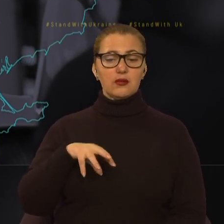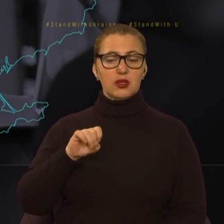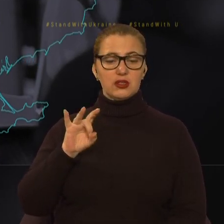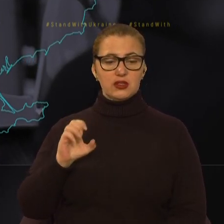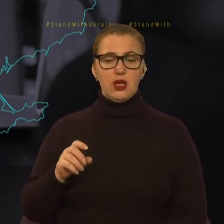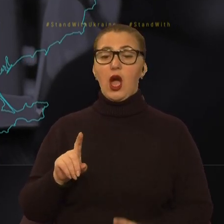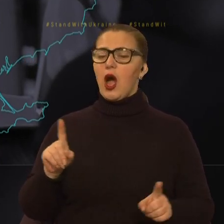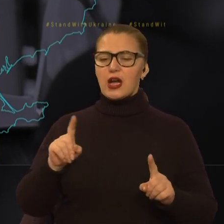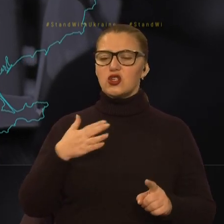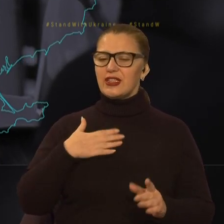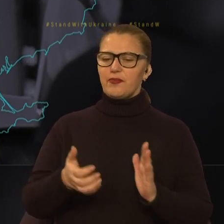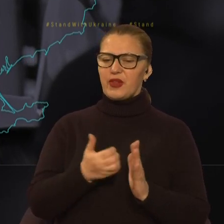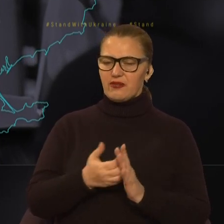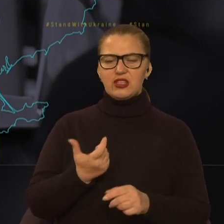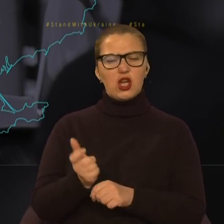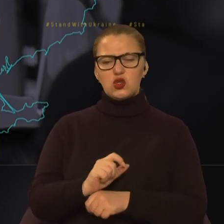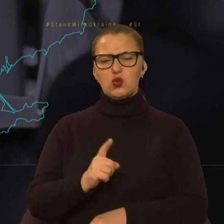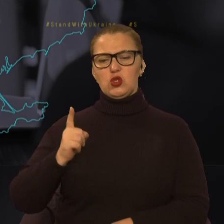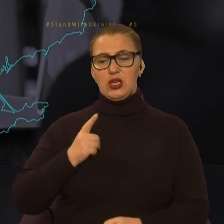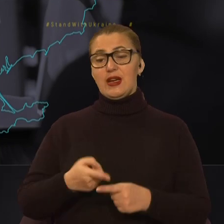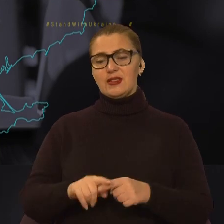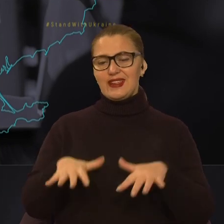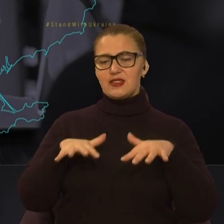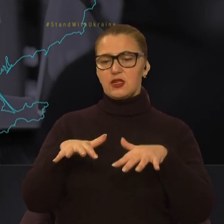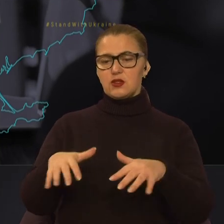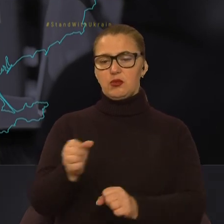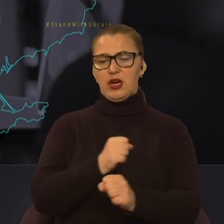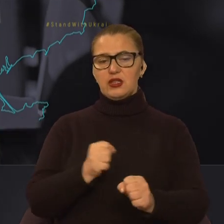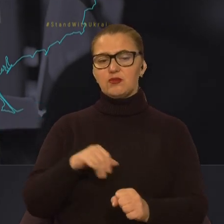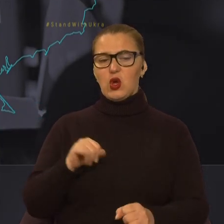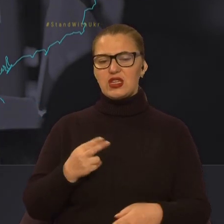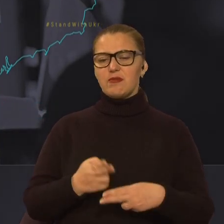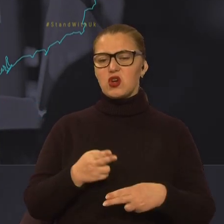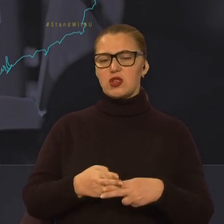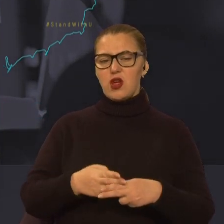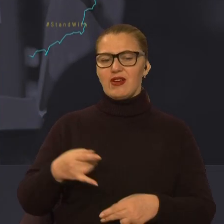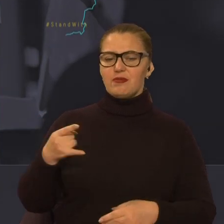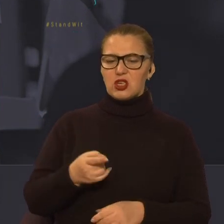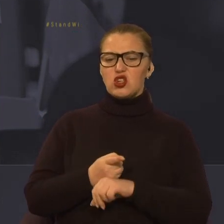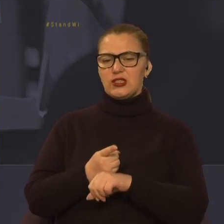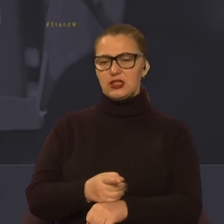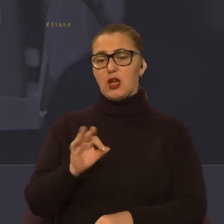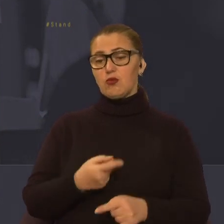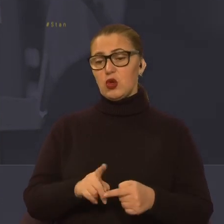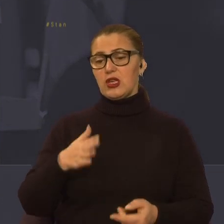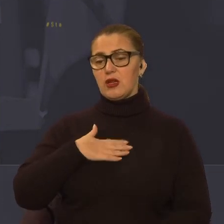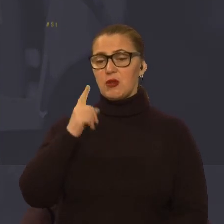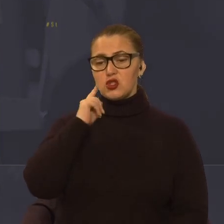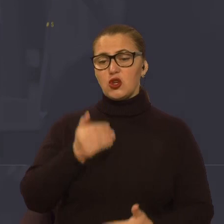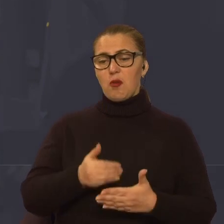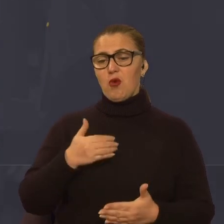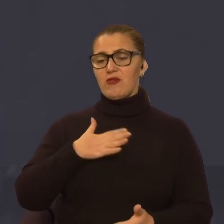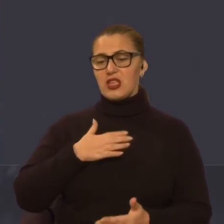нам не вистачає, чого ми дуже чекаємо, це, звичайно, наступальна зброя. Звичайно, броньовані машини, танки, про які ми зараз чуємо від наших партнерів